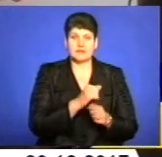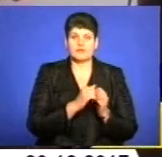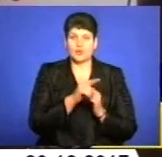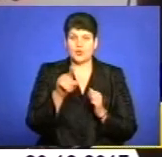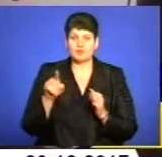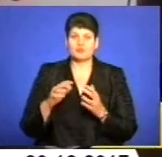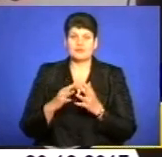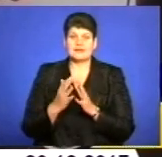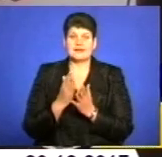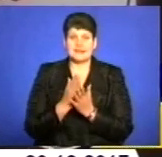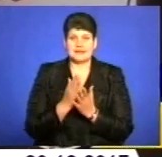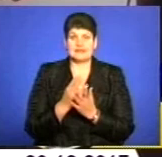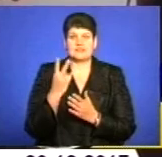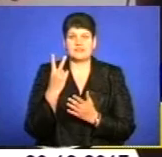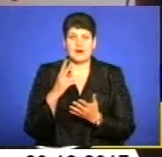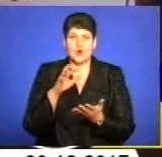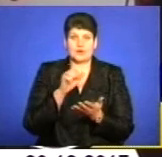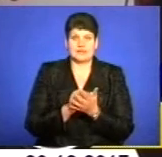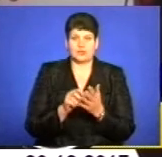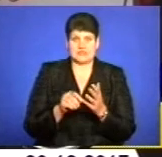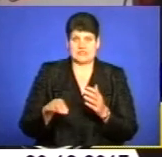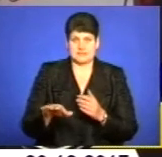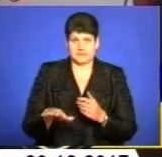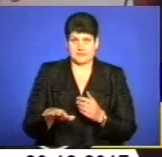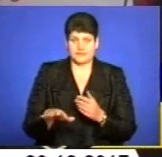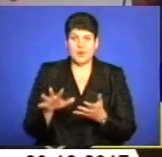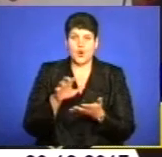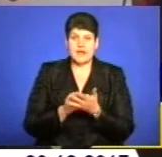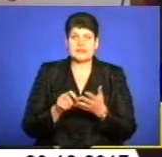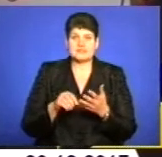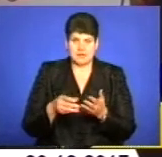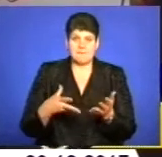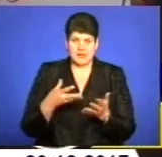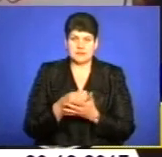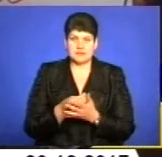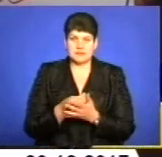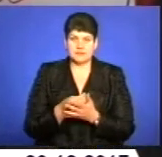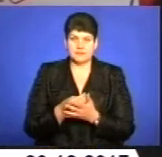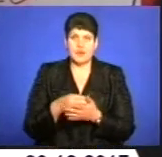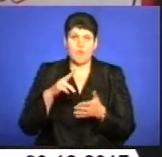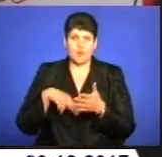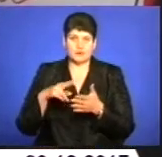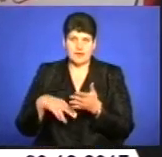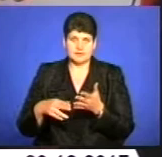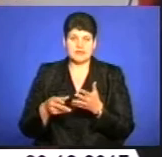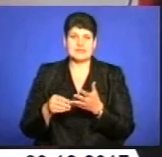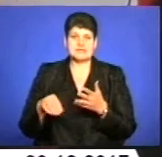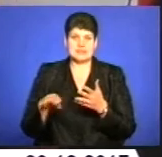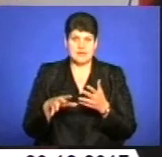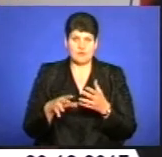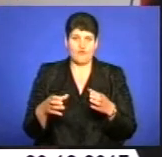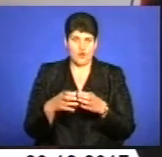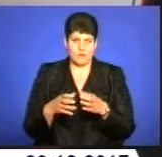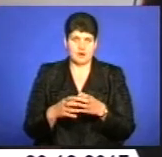селі є як мінімум два орендатори землі. Оренда землі платиться, податки ж за землю в громаду йдуть,